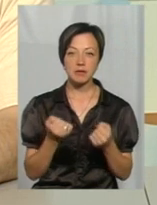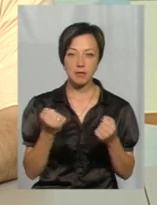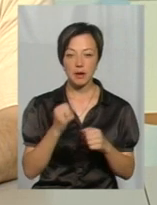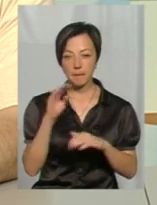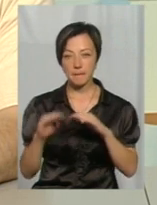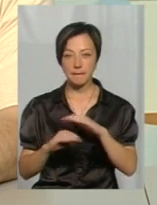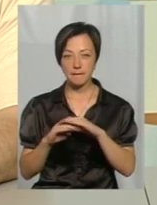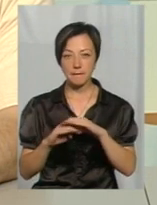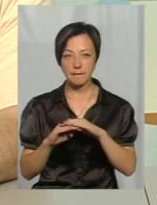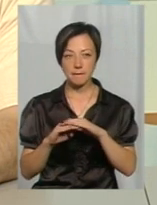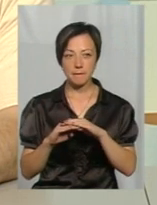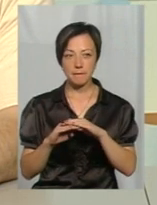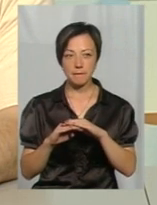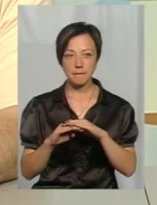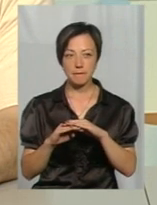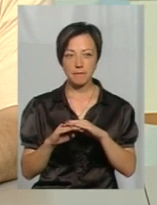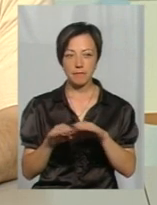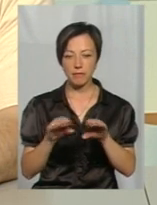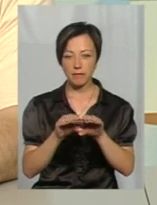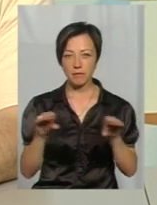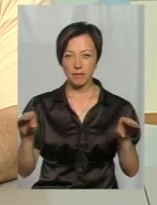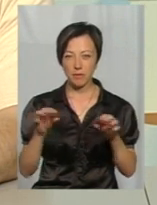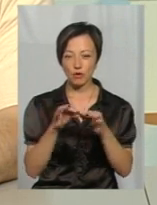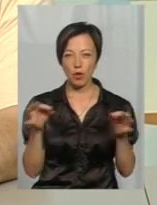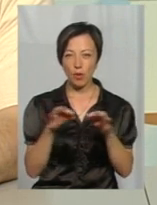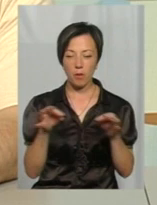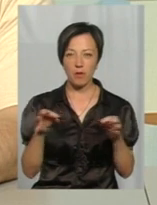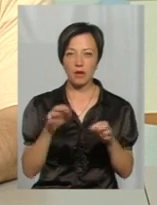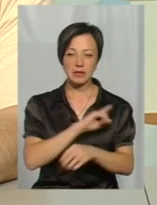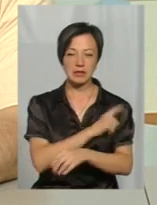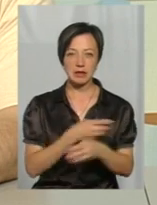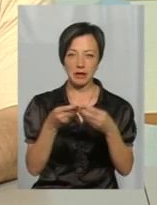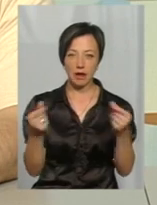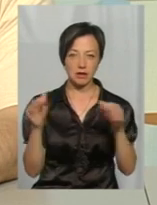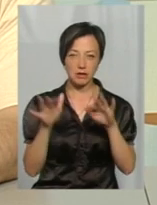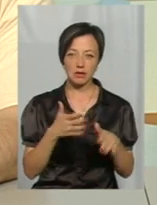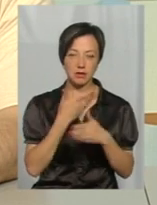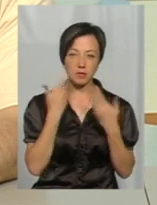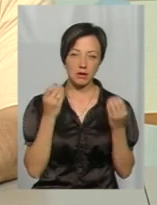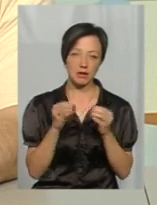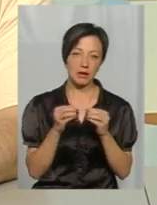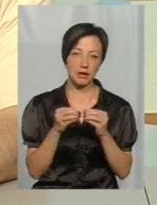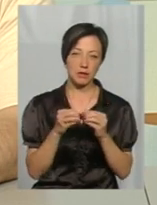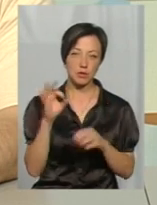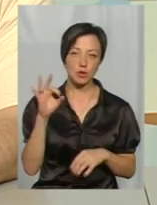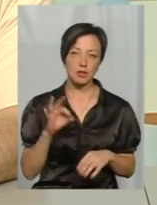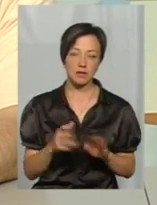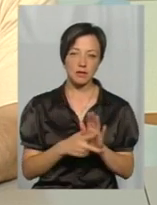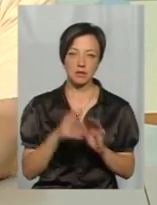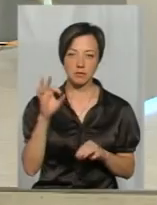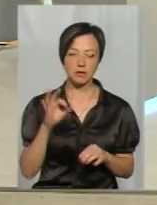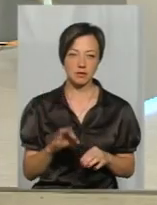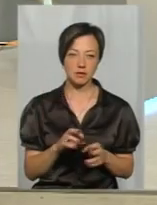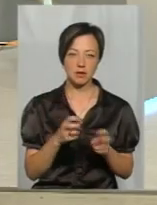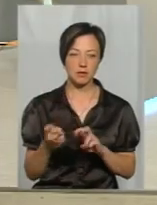підстілка, такого нема бурхливого там танення вод, що вони, можливо, там 10 якихось процентів, 8-10